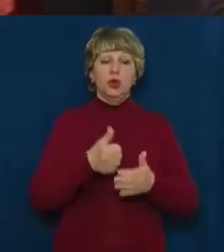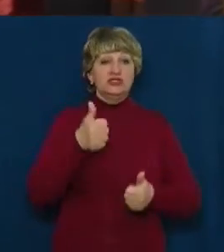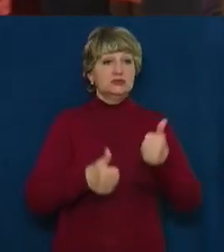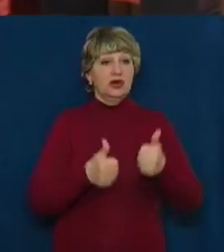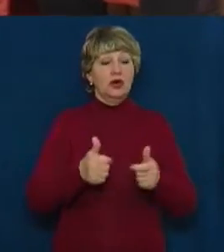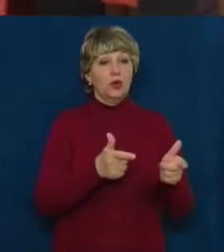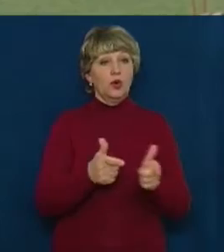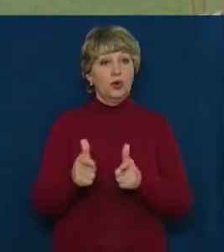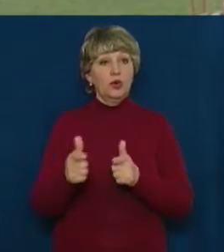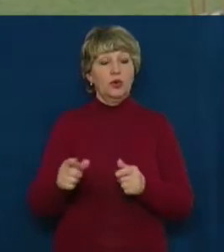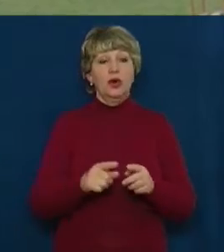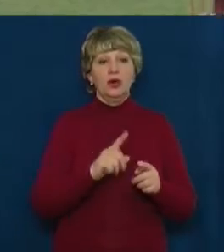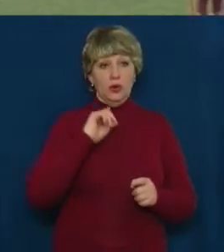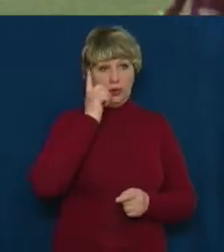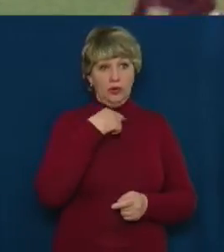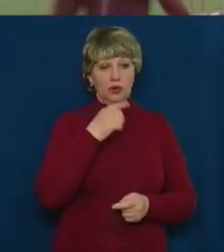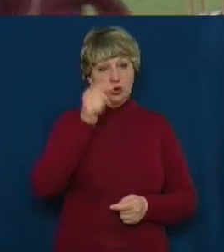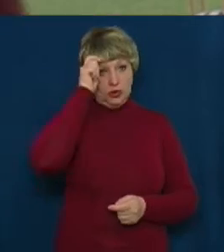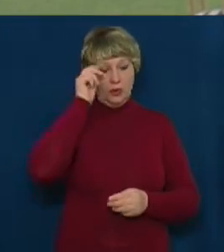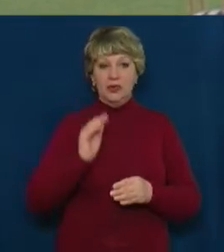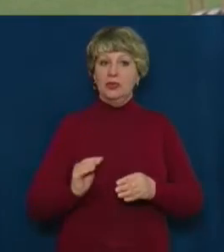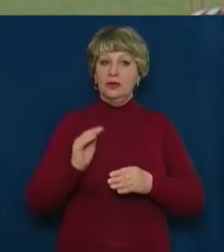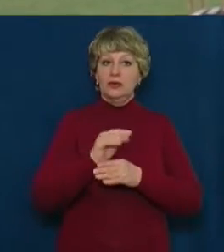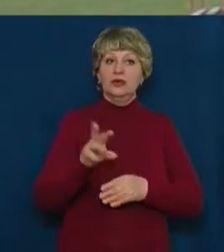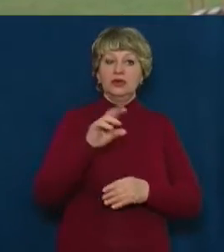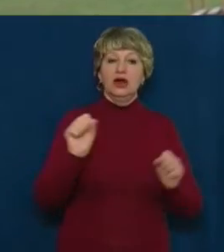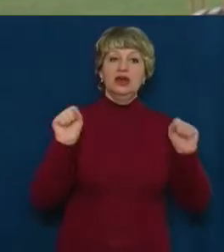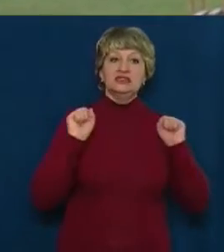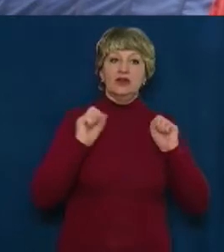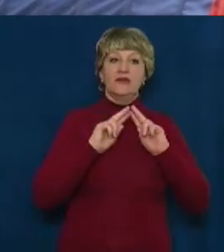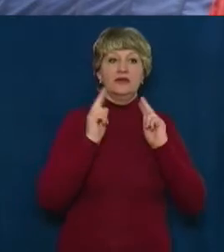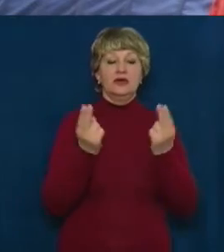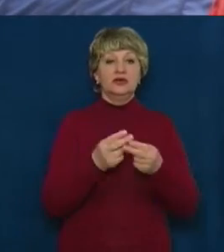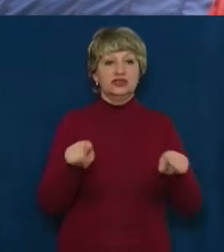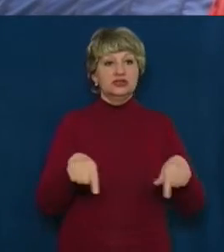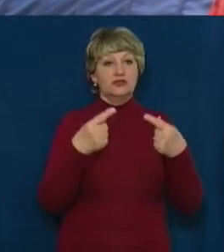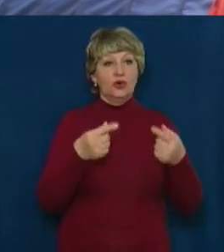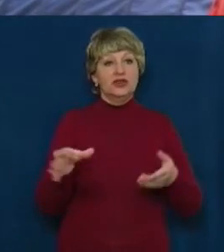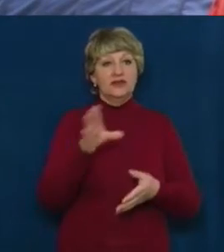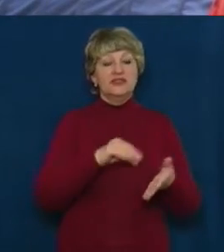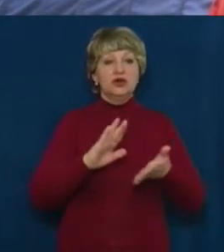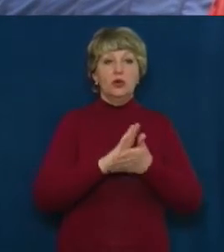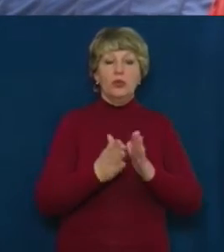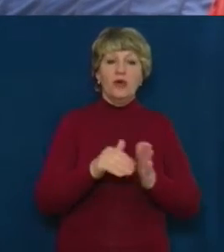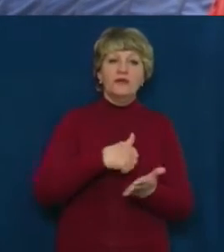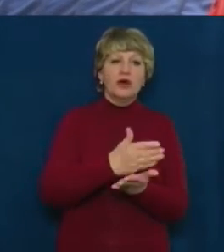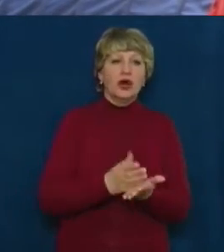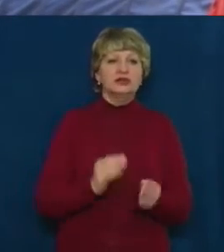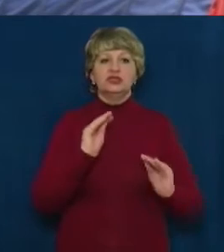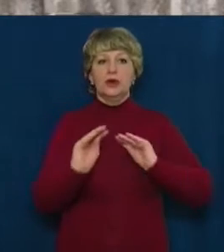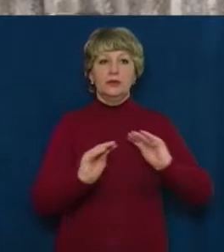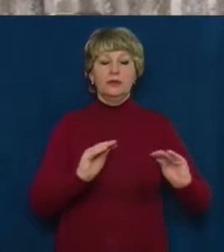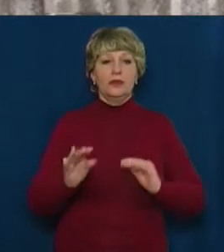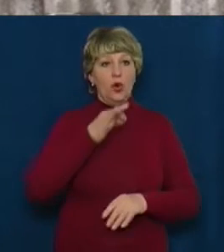готувалися протягом року. Хлопець додає, для спортсменів у Федерації створені всі умови, якісне обладнання для тренувань та досвідчені